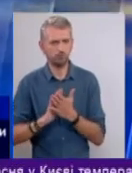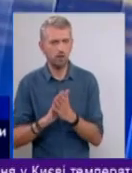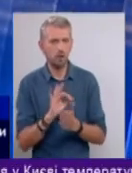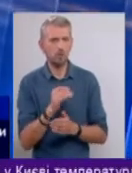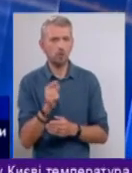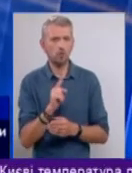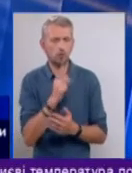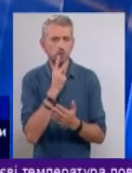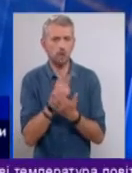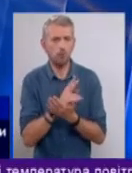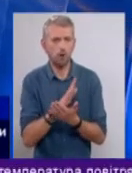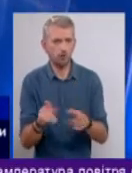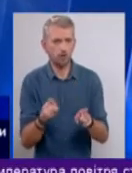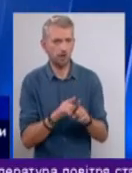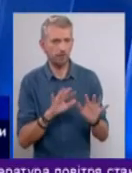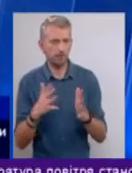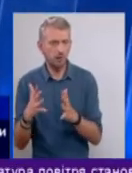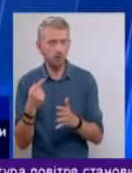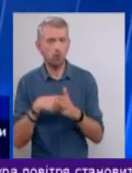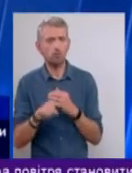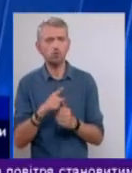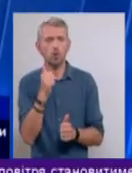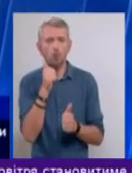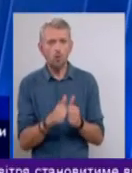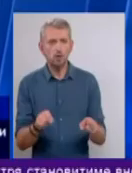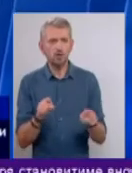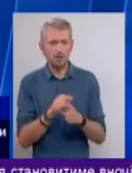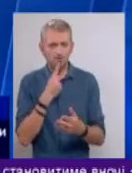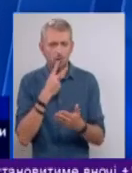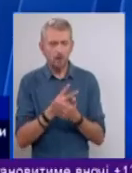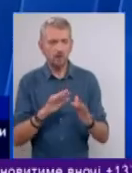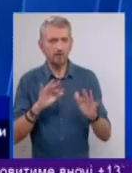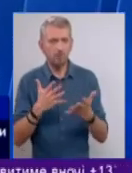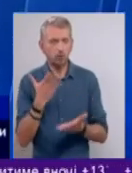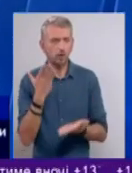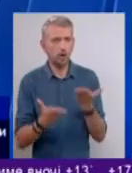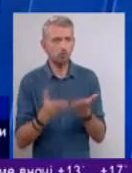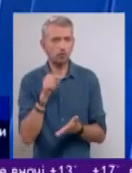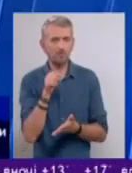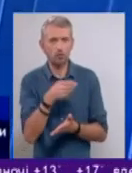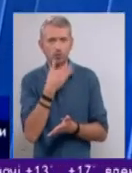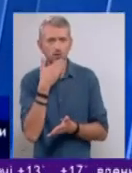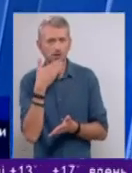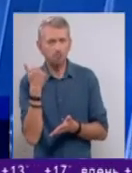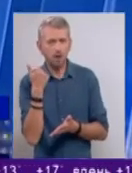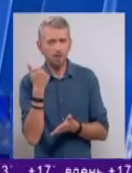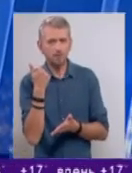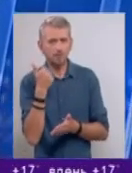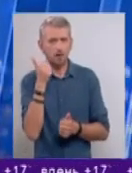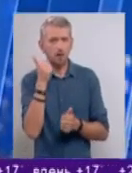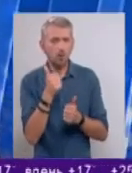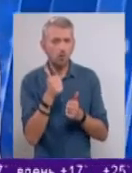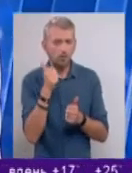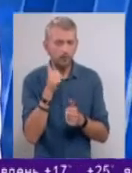того, щоб не показувати такі випадки, тому що кожен такий показаний випадок, якщо в ньому немає, кожен